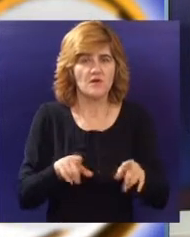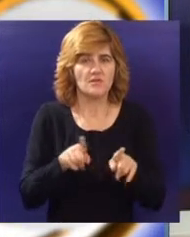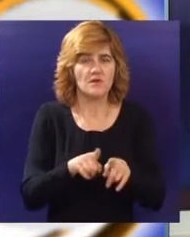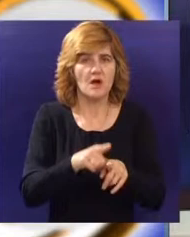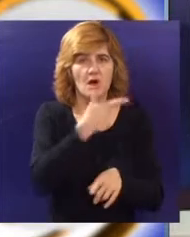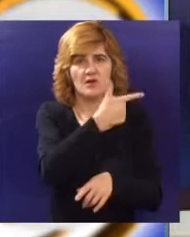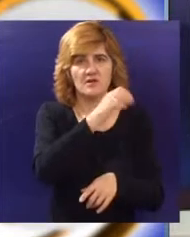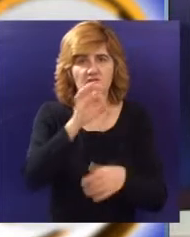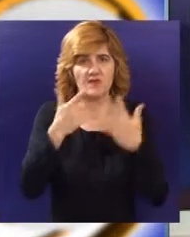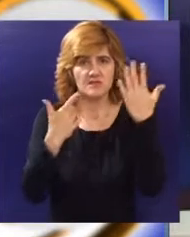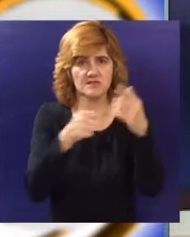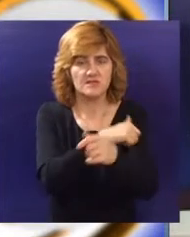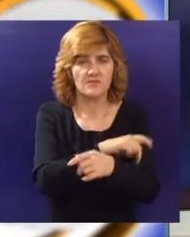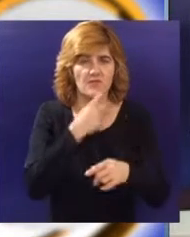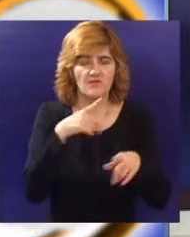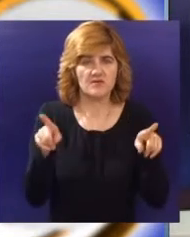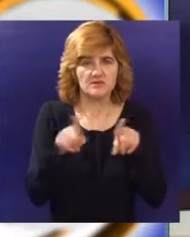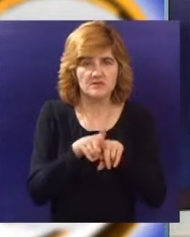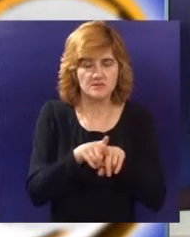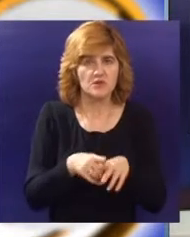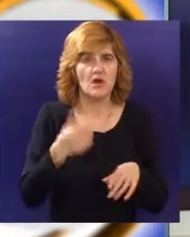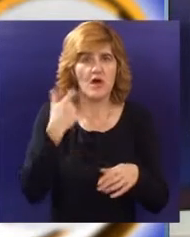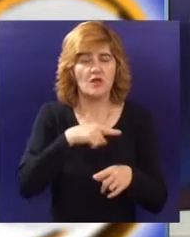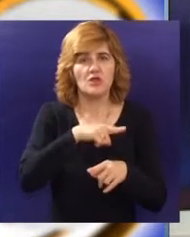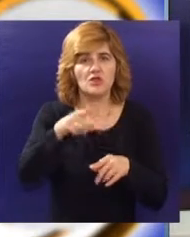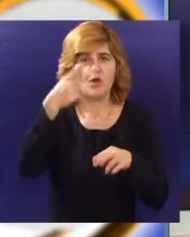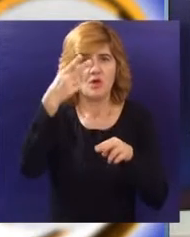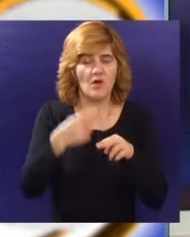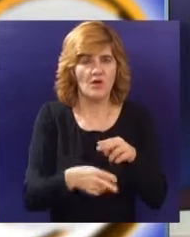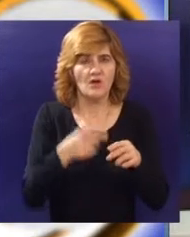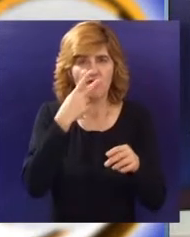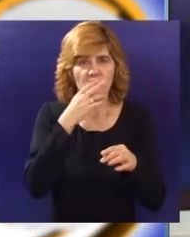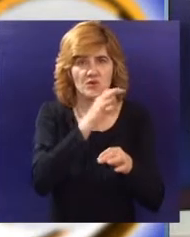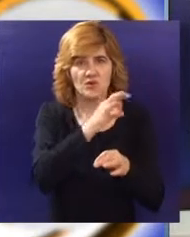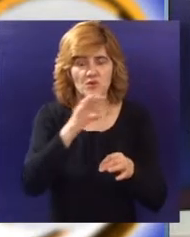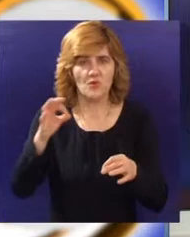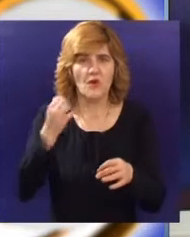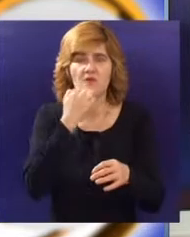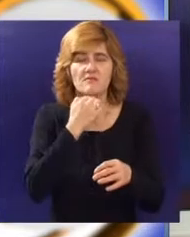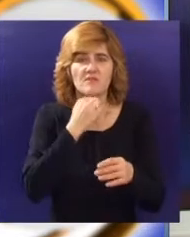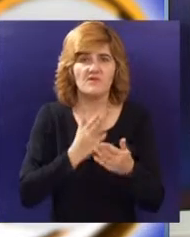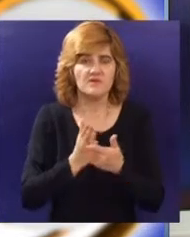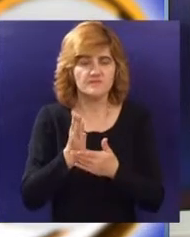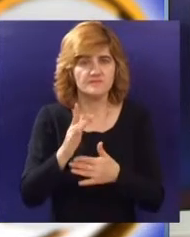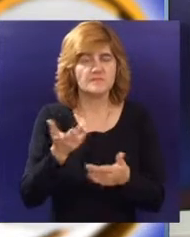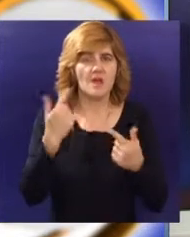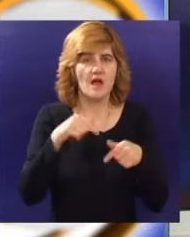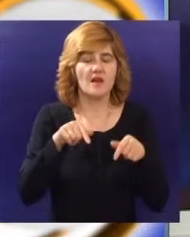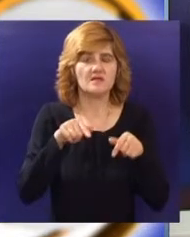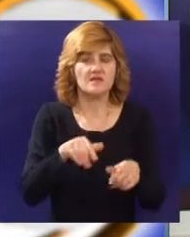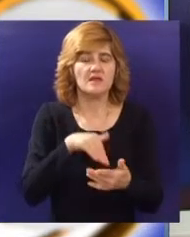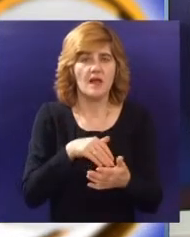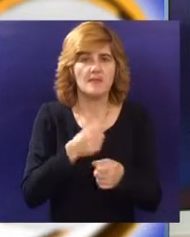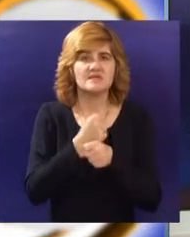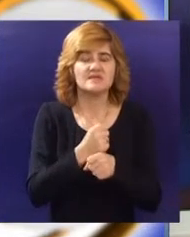godine. Trenutni pokazatelji govore da će do kraja godine biti anuliran pad iz prošle pod uslovom da rast industrijske proizvodnje zadrži